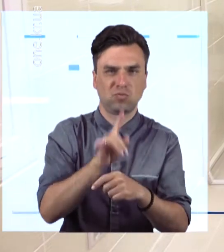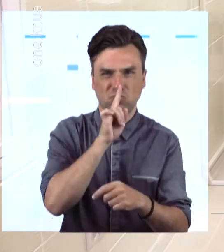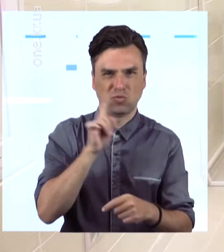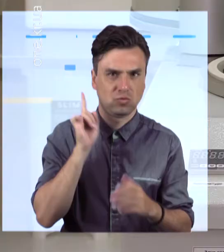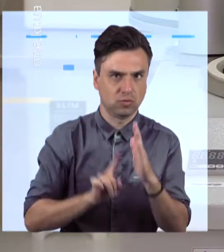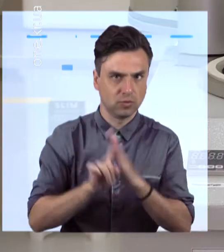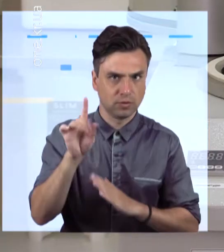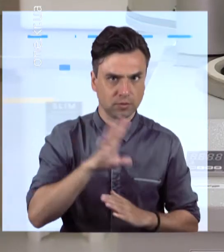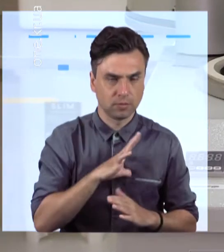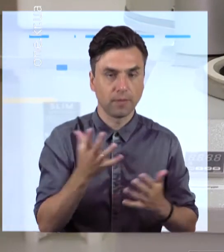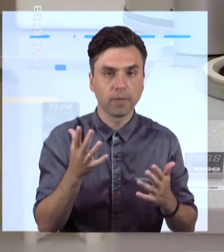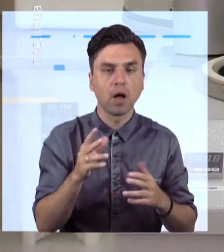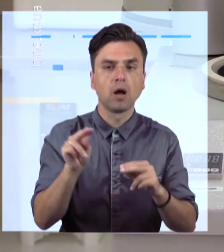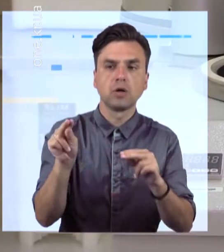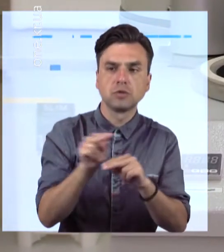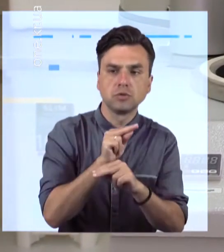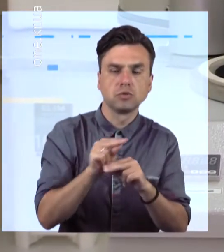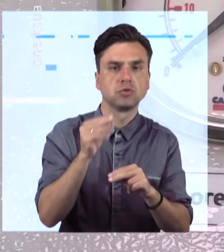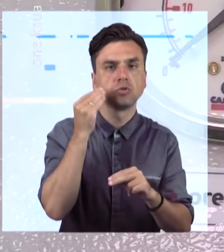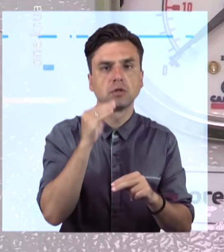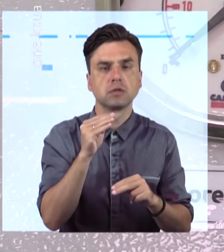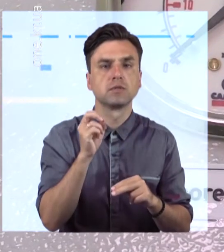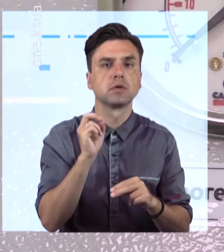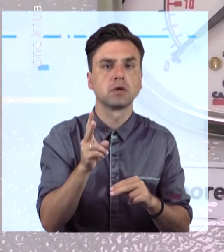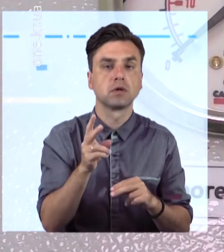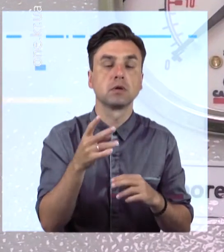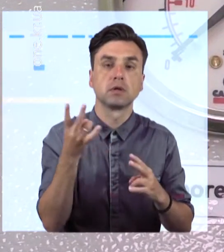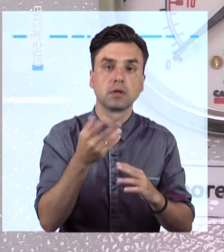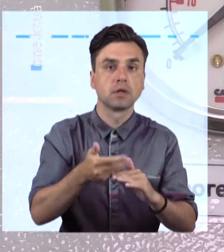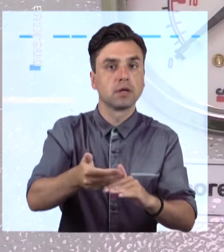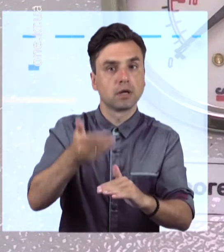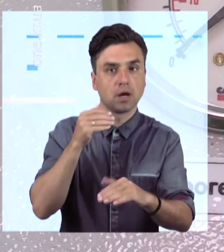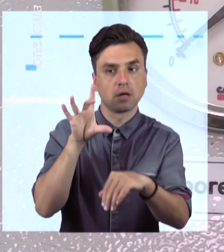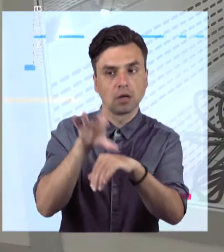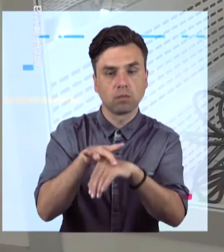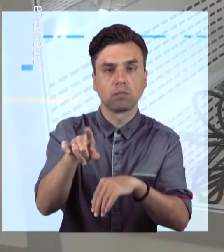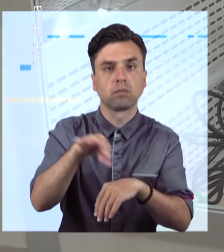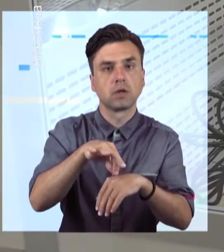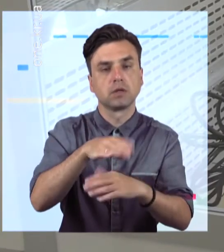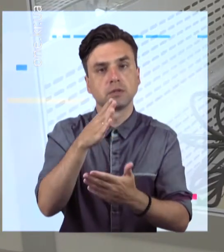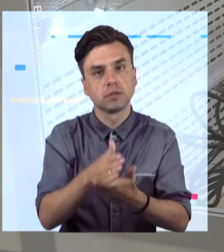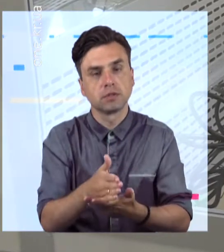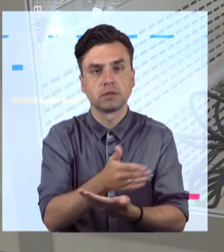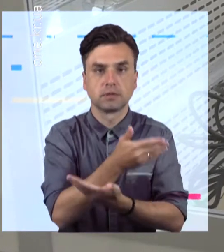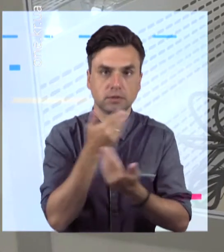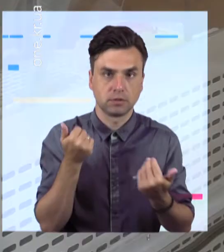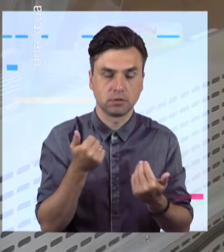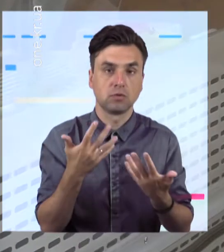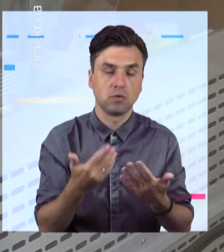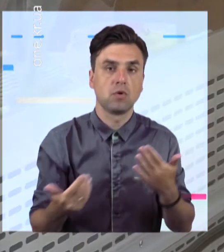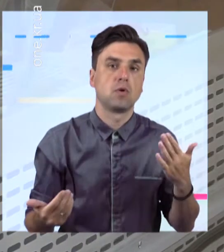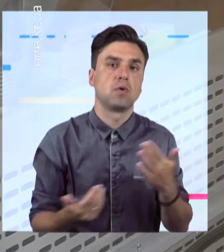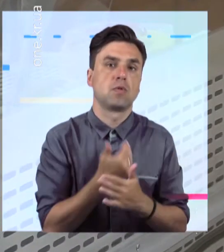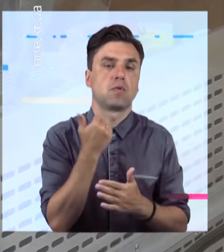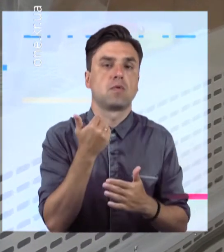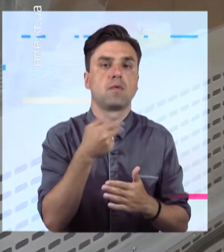своєчасної і якісної допомоги пацієнтам із COVID-19 потрібна така ж своєчасна та точна діагностика. Відтепер для цих потреб слугуватиме новий